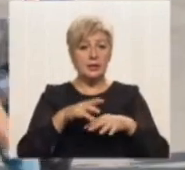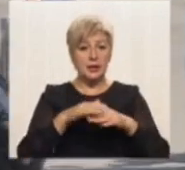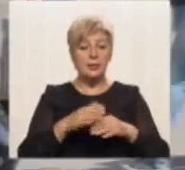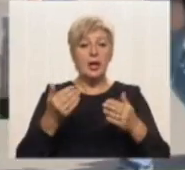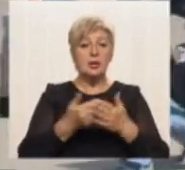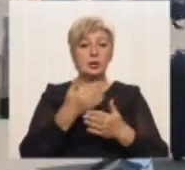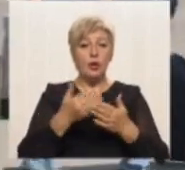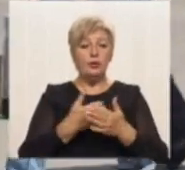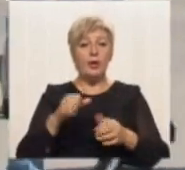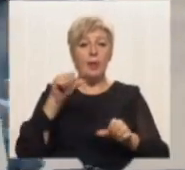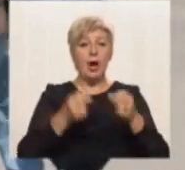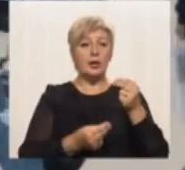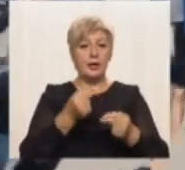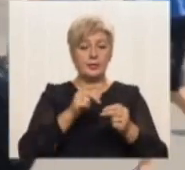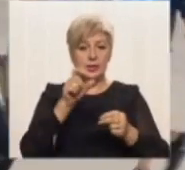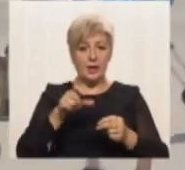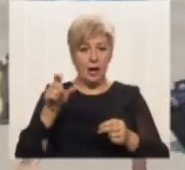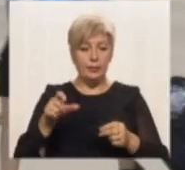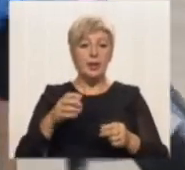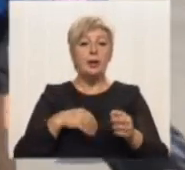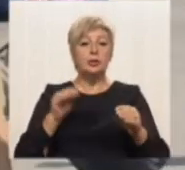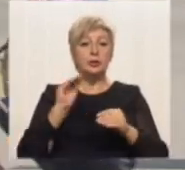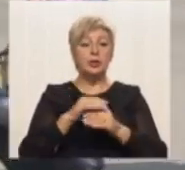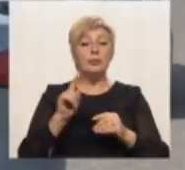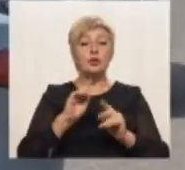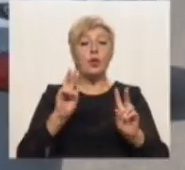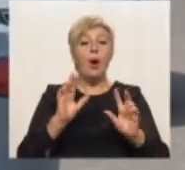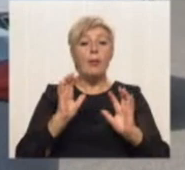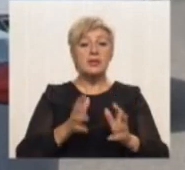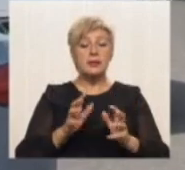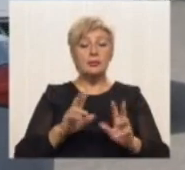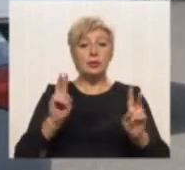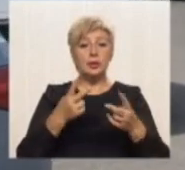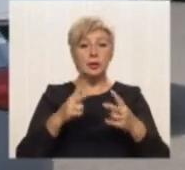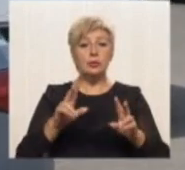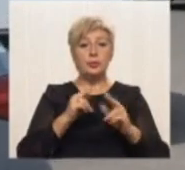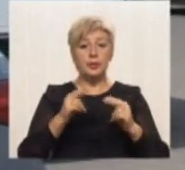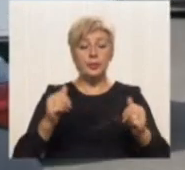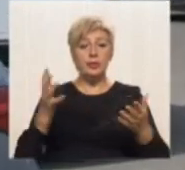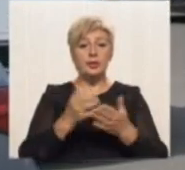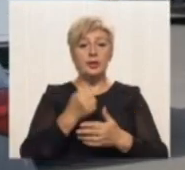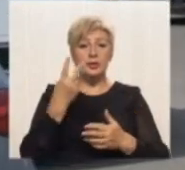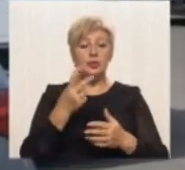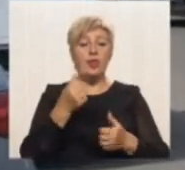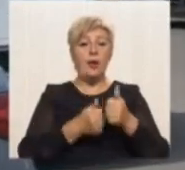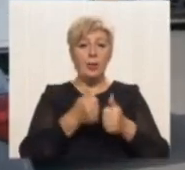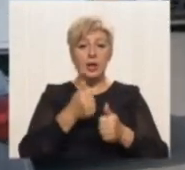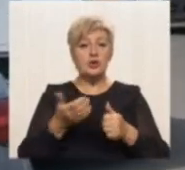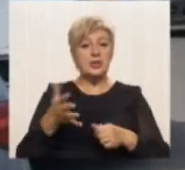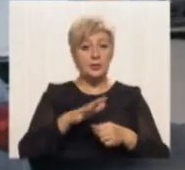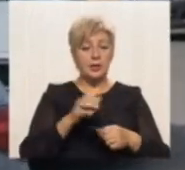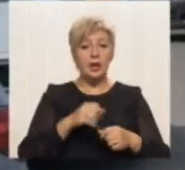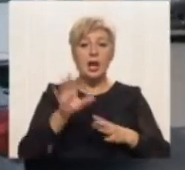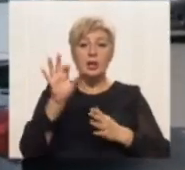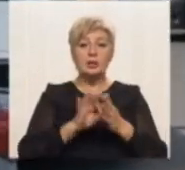Олександром Кушніровим та Андрієм Кожемякиним. Додамо, що баскетбольний клуб «Дніпро» виграв два матчі з п'яти. Одразу після